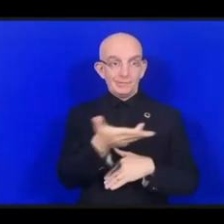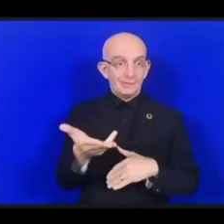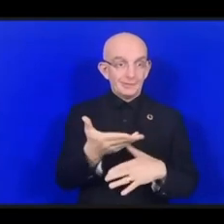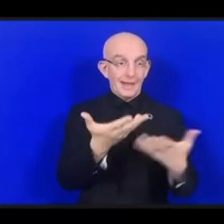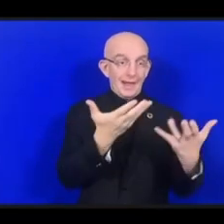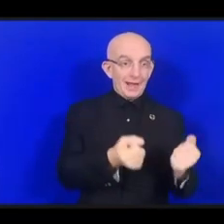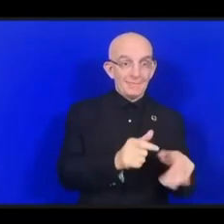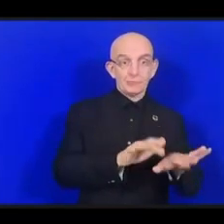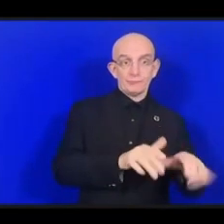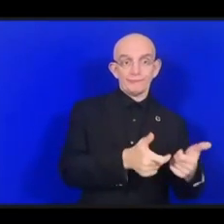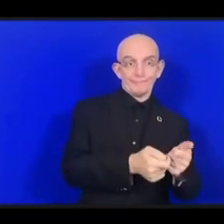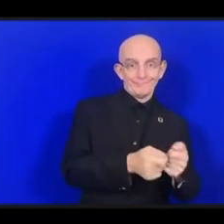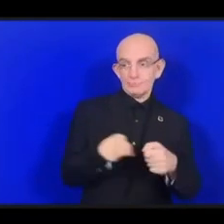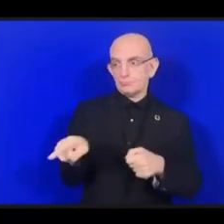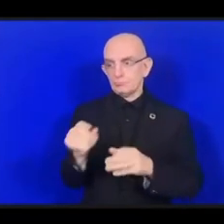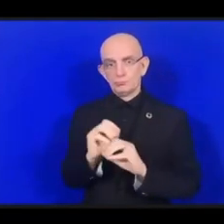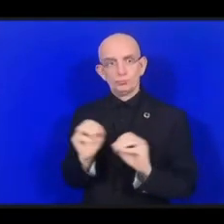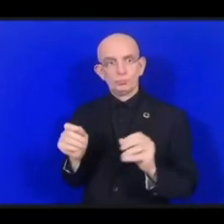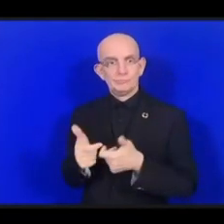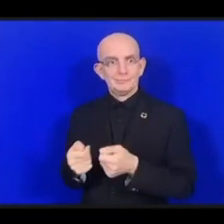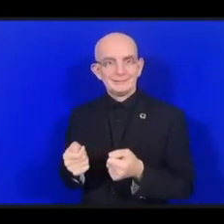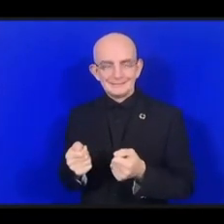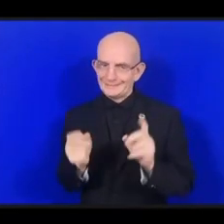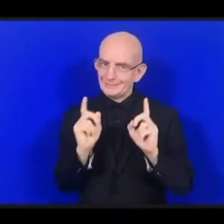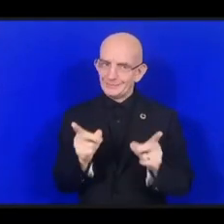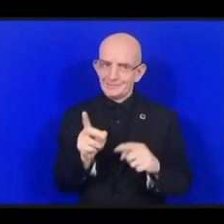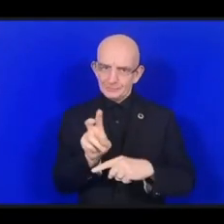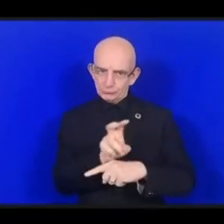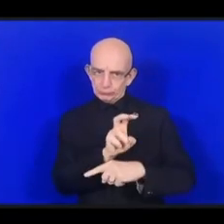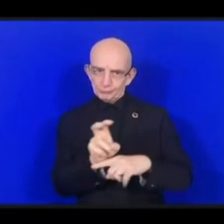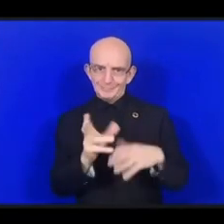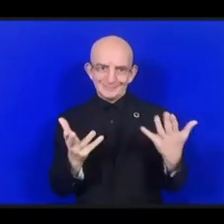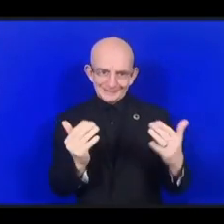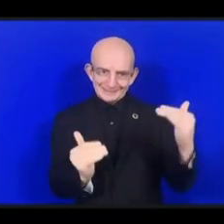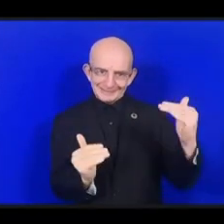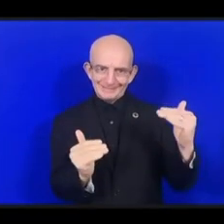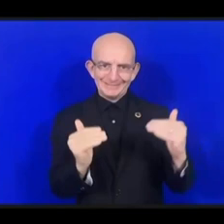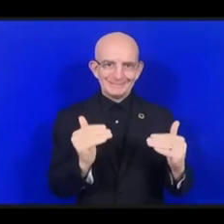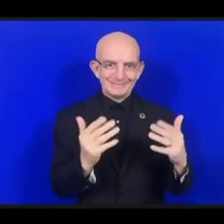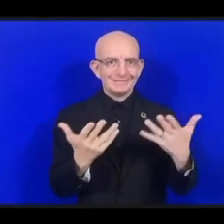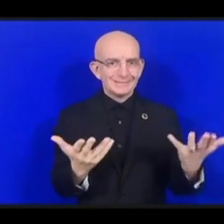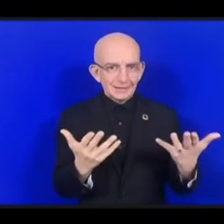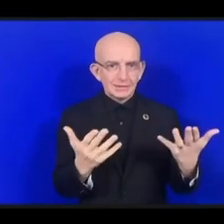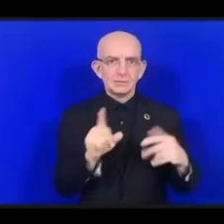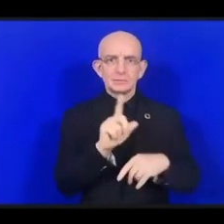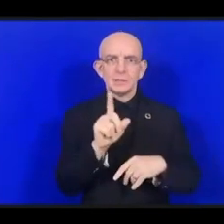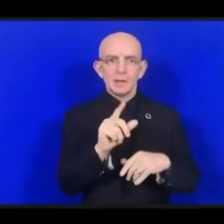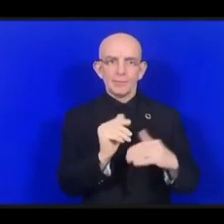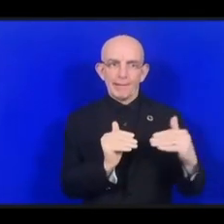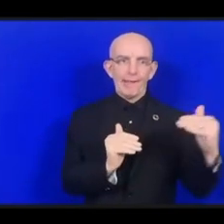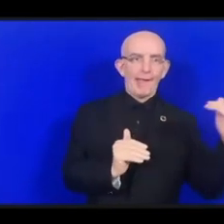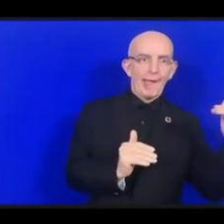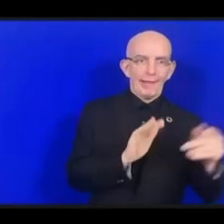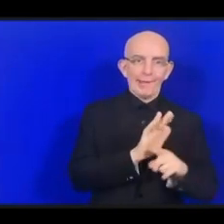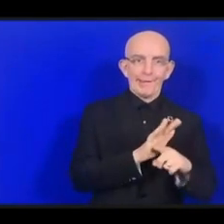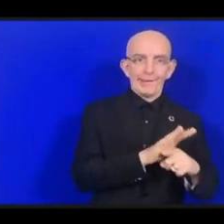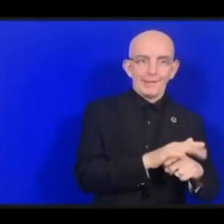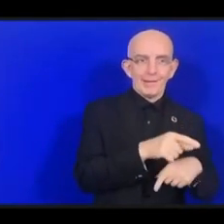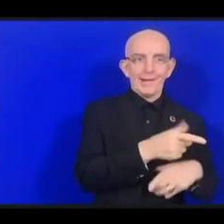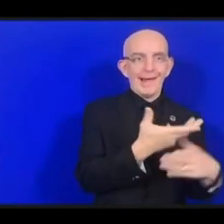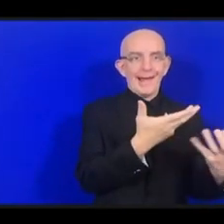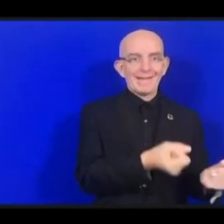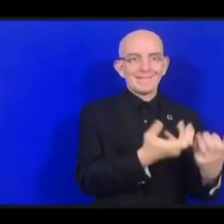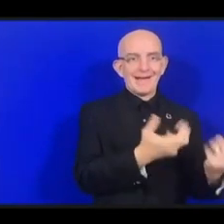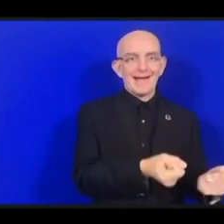неравенство между имущими и неимущими, смысле технологии, является вызовом в нашем времени.